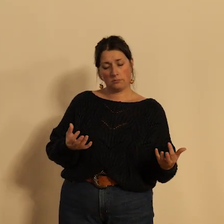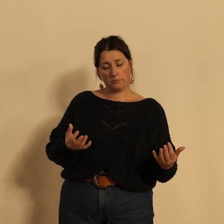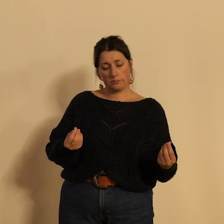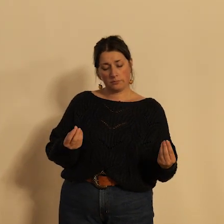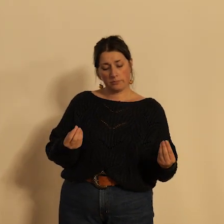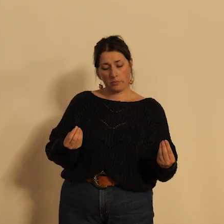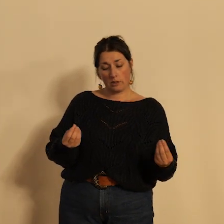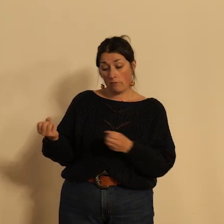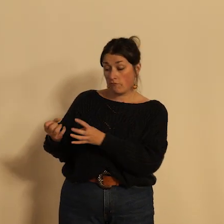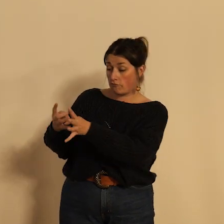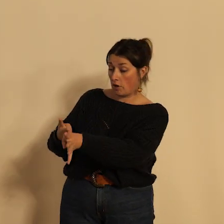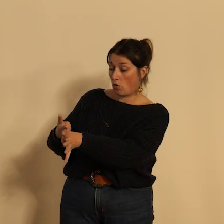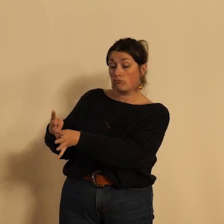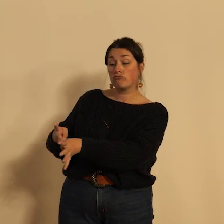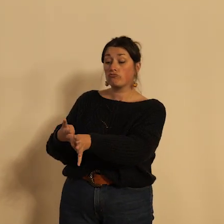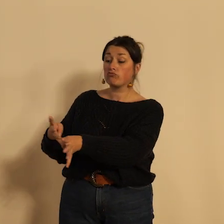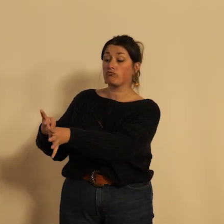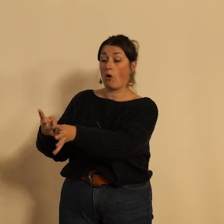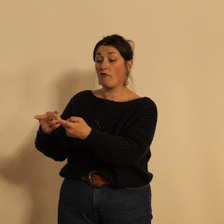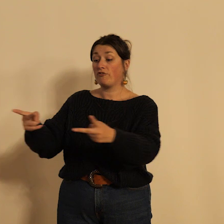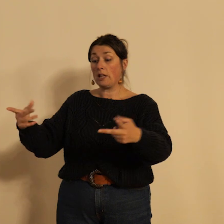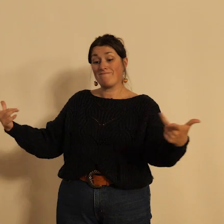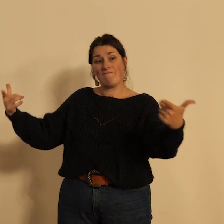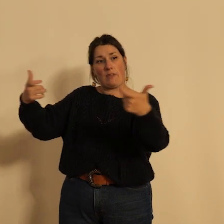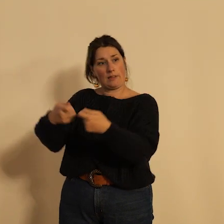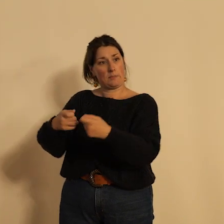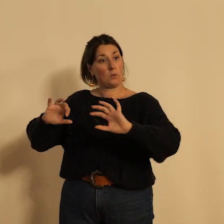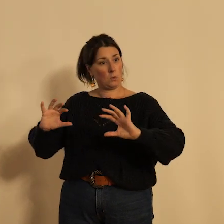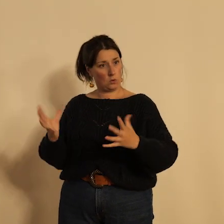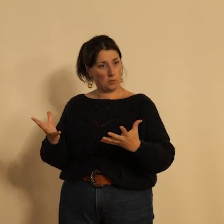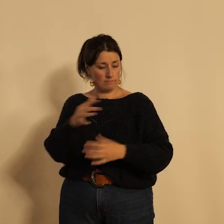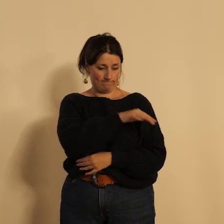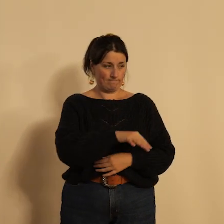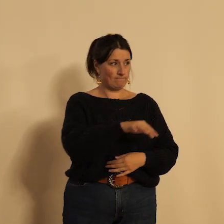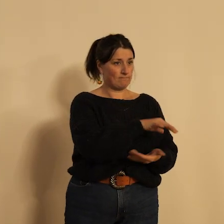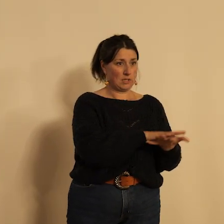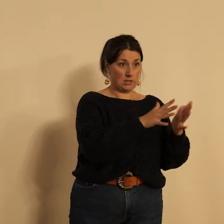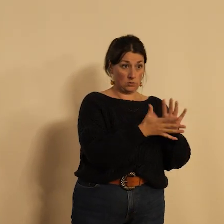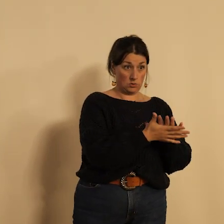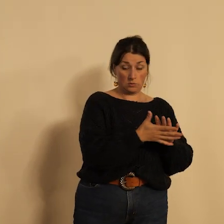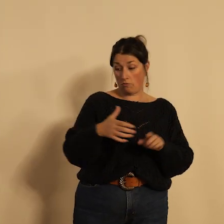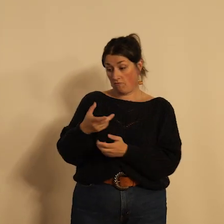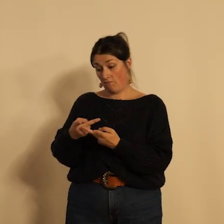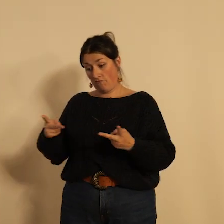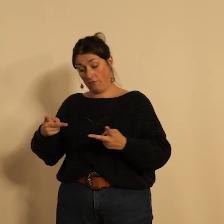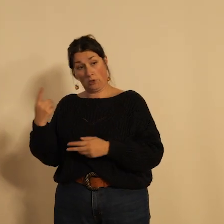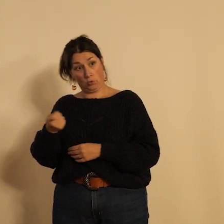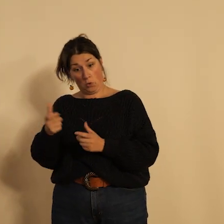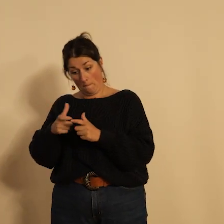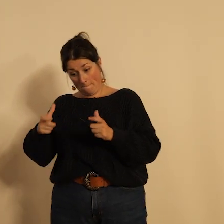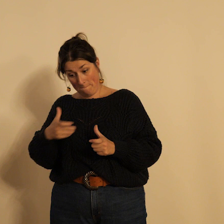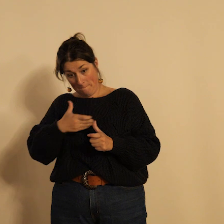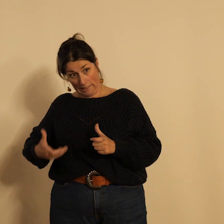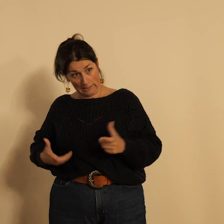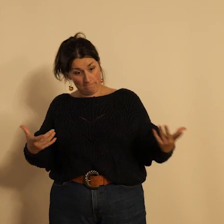adéquation de la pratique du vélo dans l'espace urbain le collectif Cycliste va s'associer avec la municipalité de tour pour créer une opération